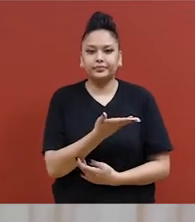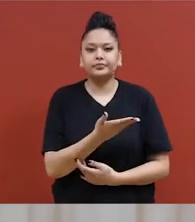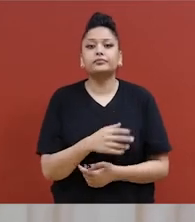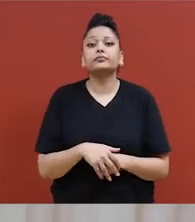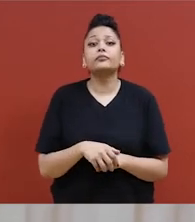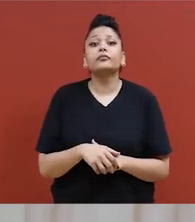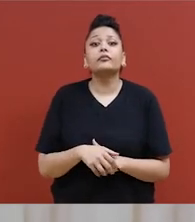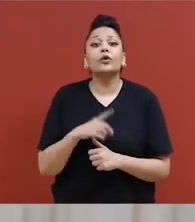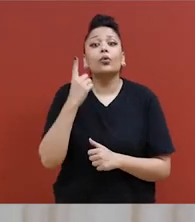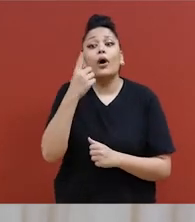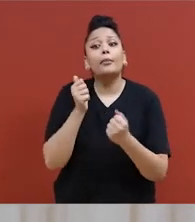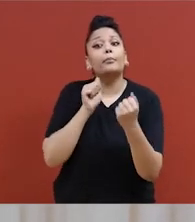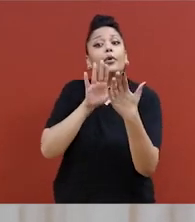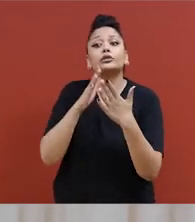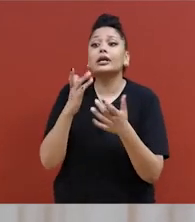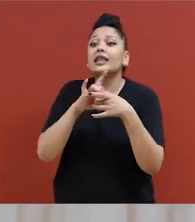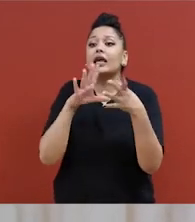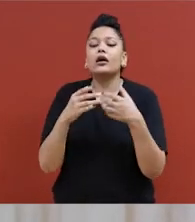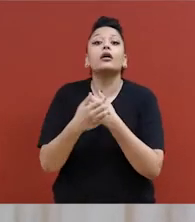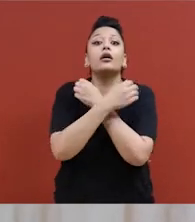C'est une façon de se libérer.